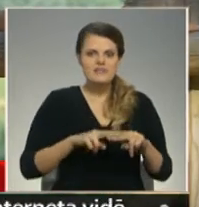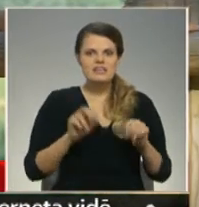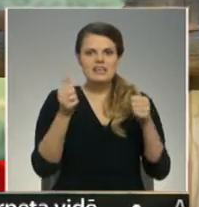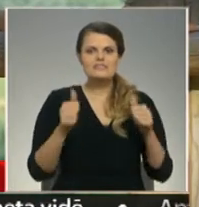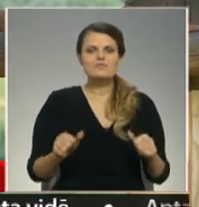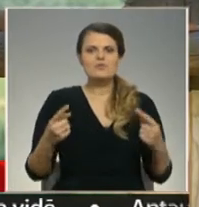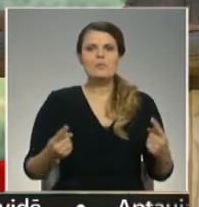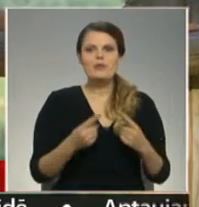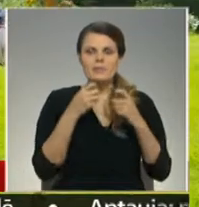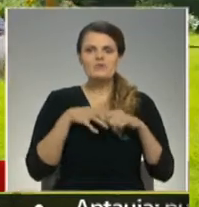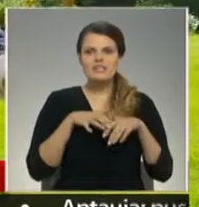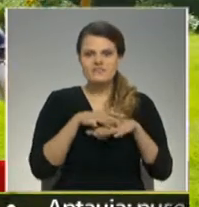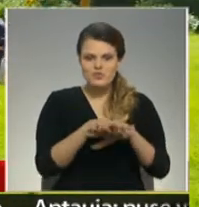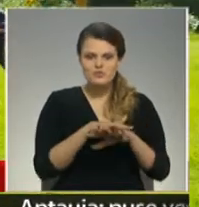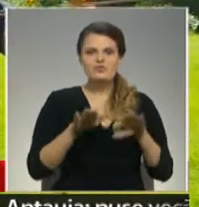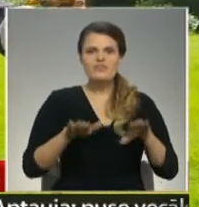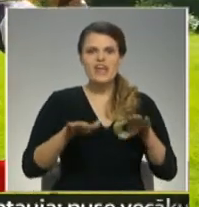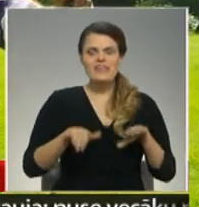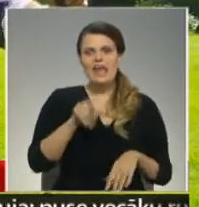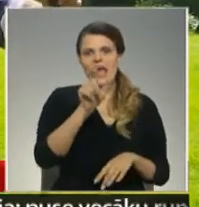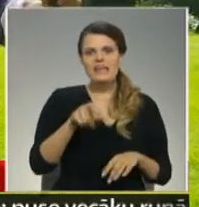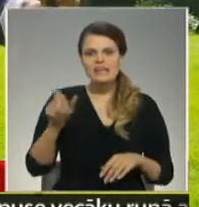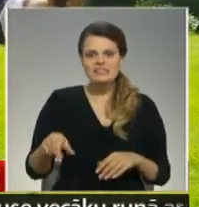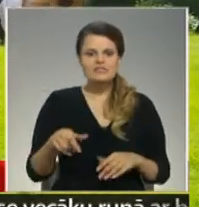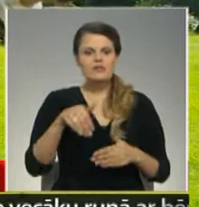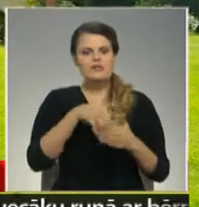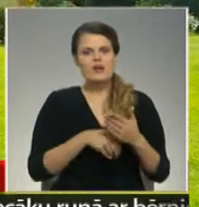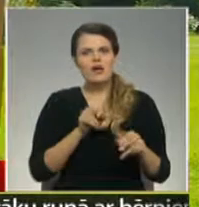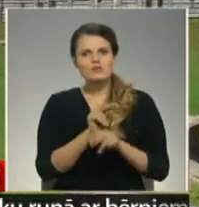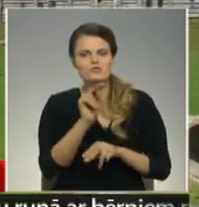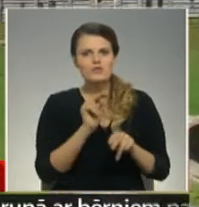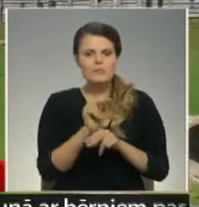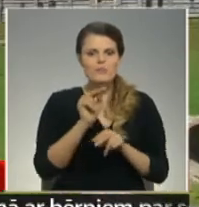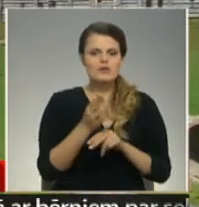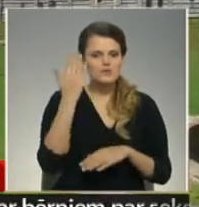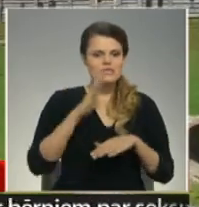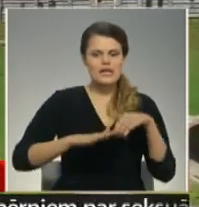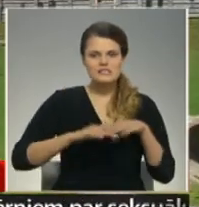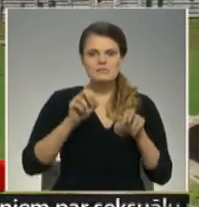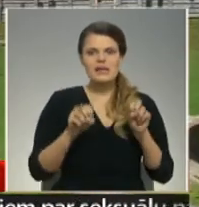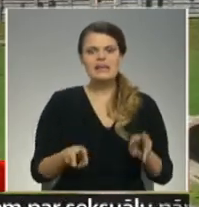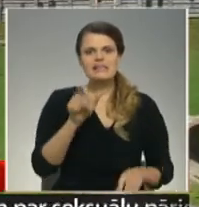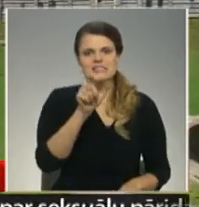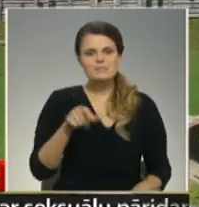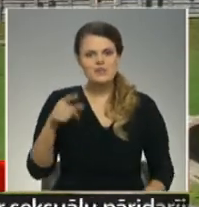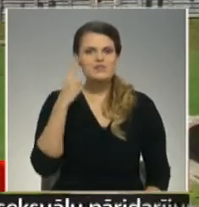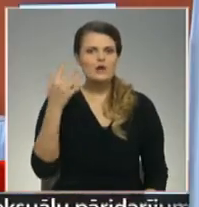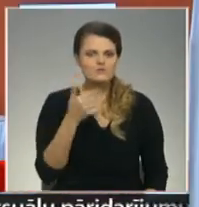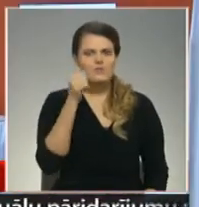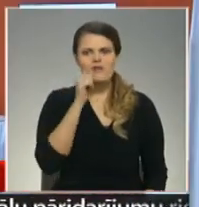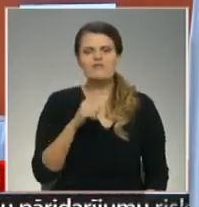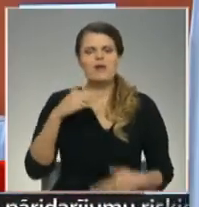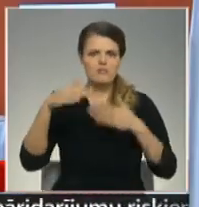izveidota piemērota infrastruktūra, vietējie iedzīvotāji ceļgodā vēsturi un sanosā rodus. Speciālistu prāt gan vēl ir kur patiekties.